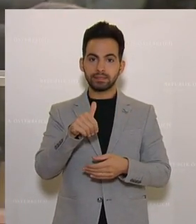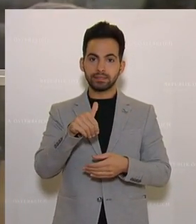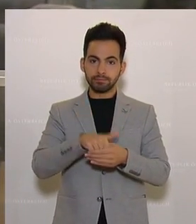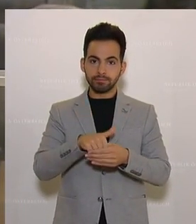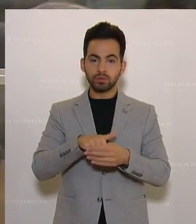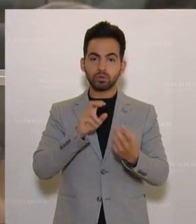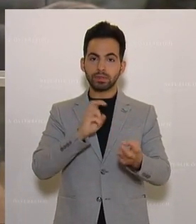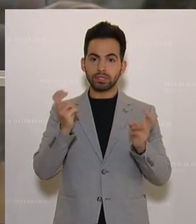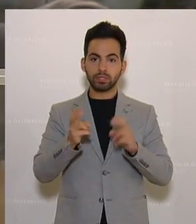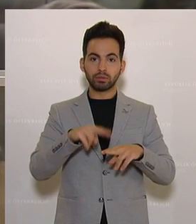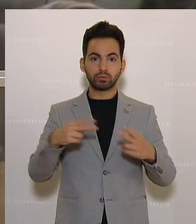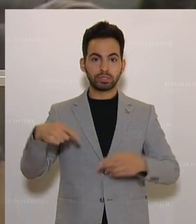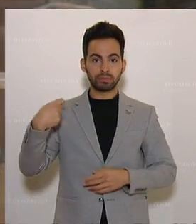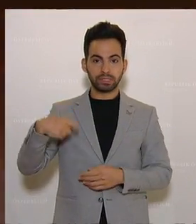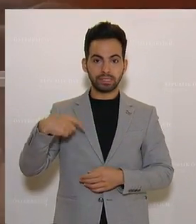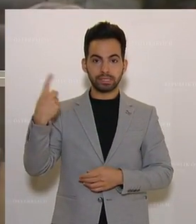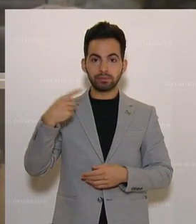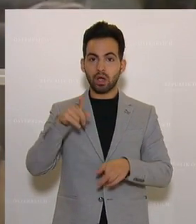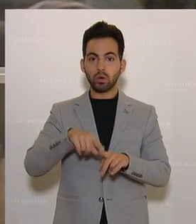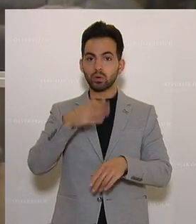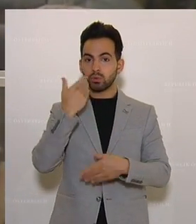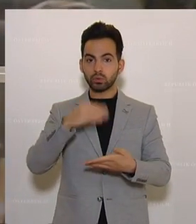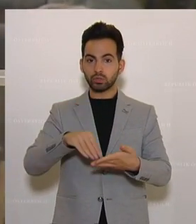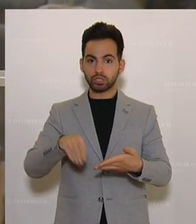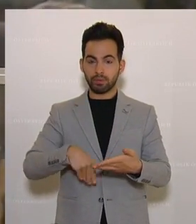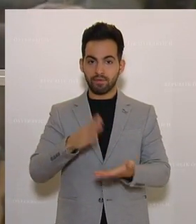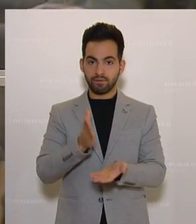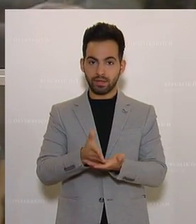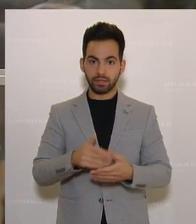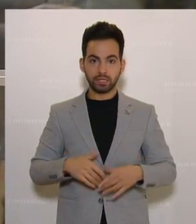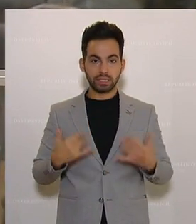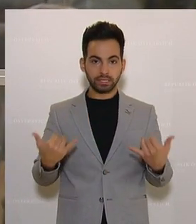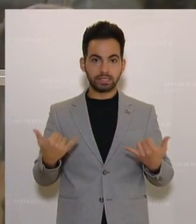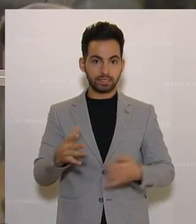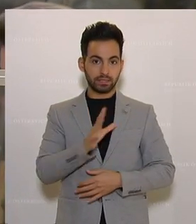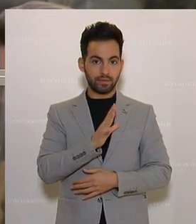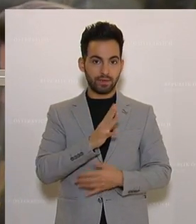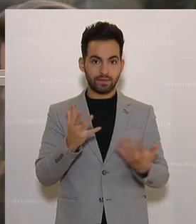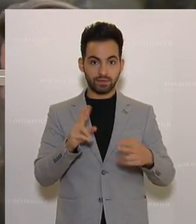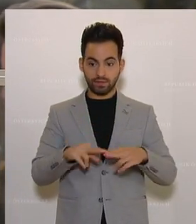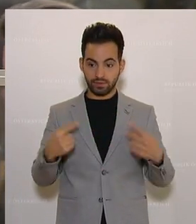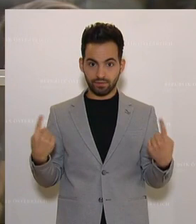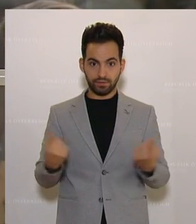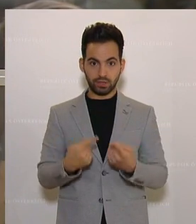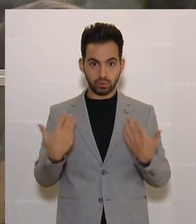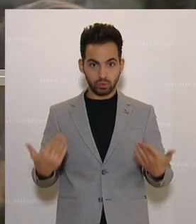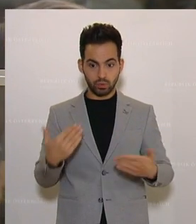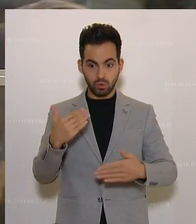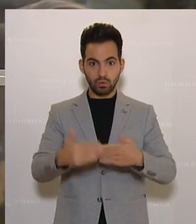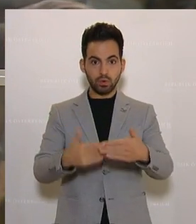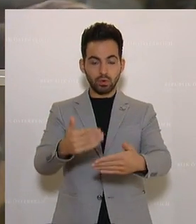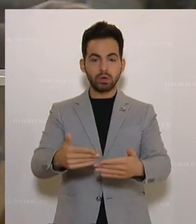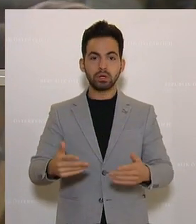das auch vom Bundespräsidenten nicht unterschrieben wurde. Meines Erachtens besteht jetzt die Gefahr, wenn wir so vorgehen, wie das geplant ist,